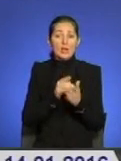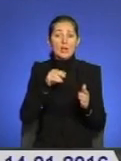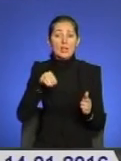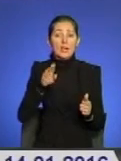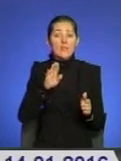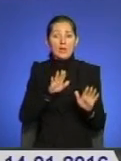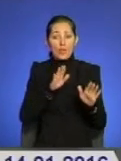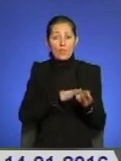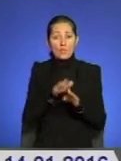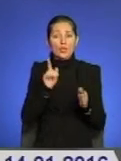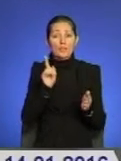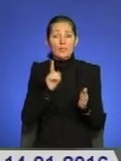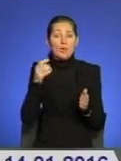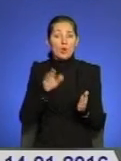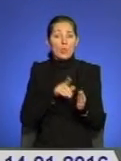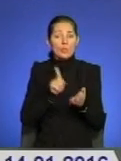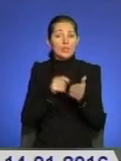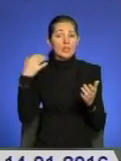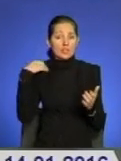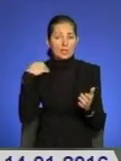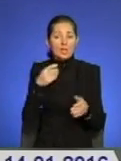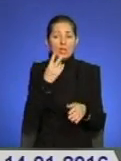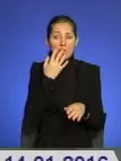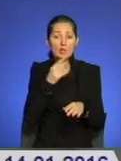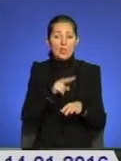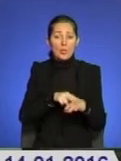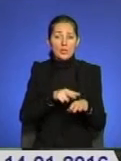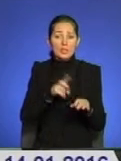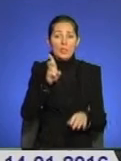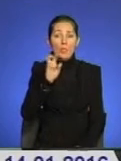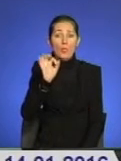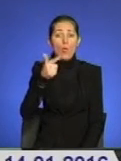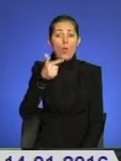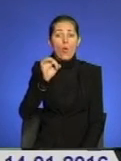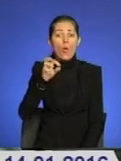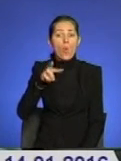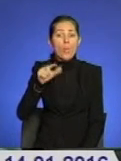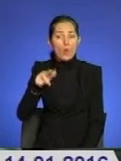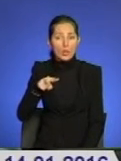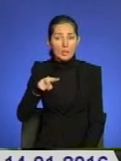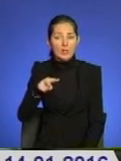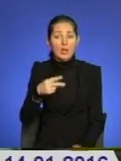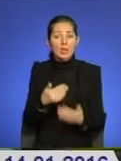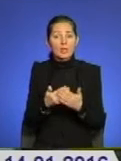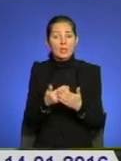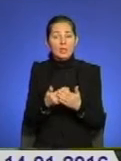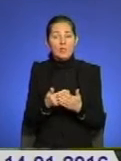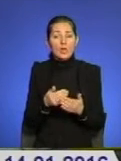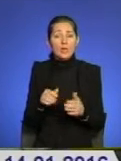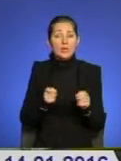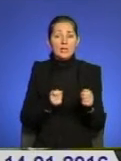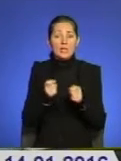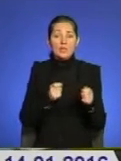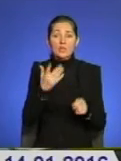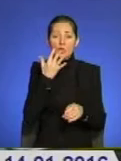управління національної поліції в Тернопільській області Олександр Богомол. Зовсім недавно і керівництво національної